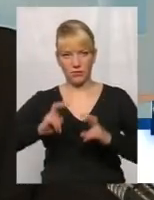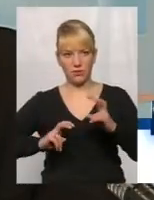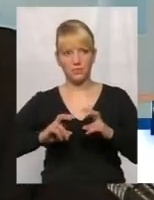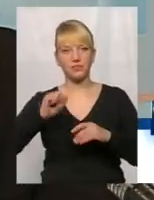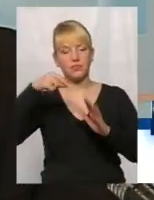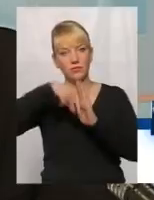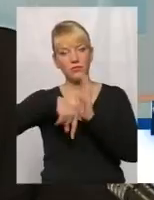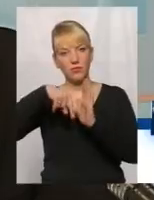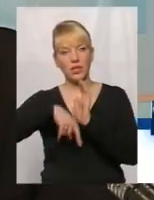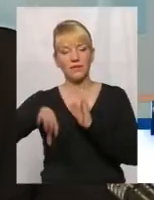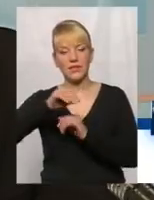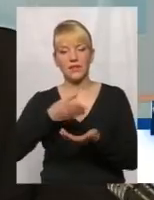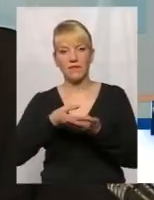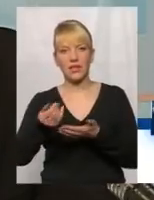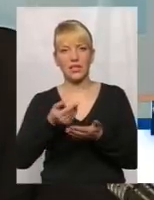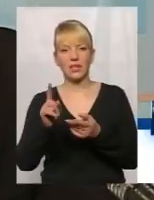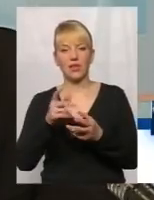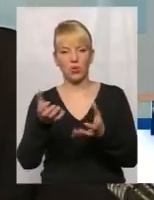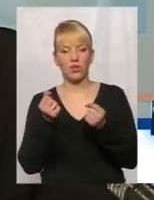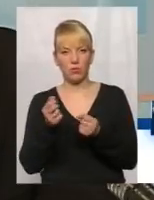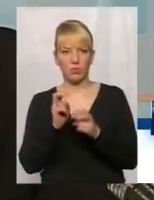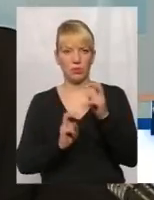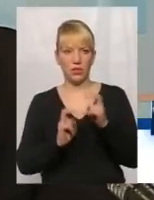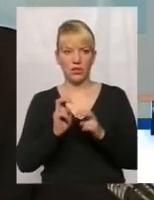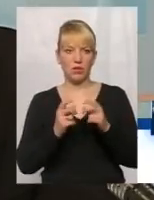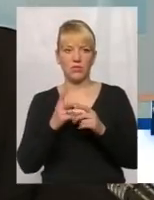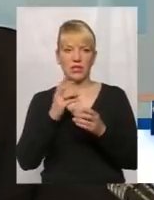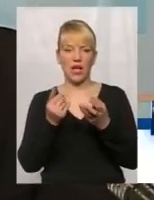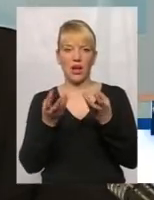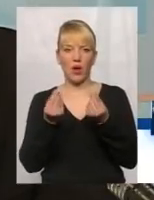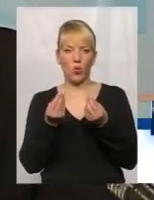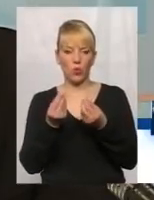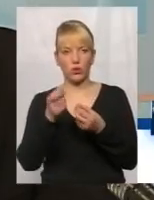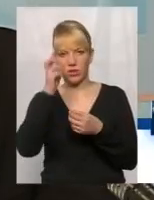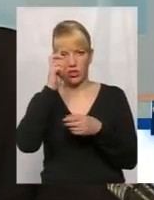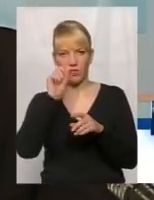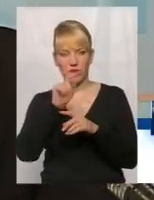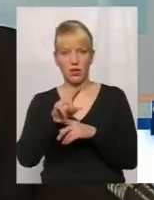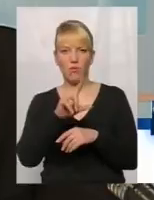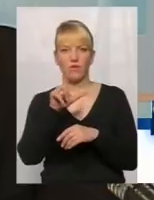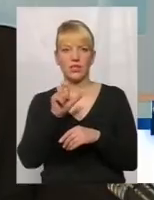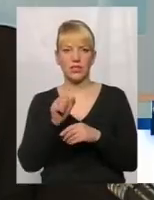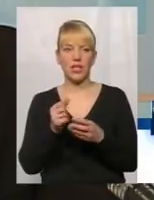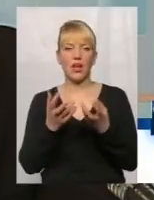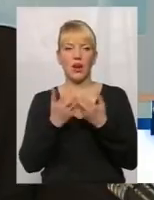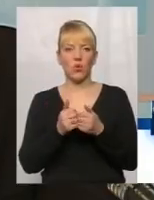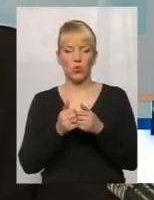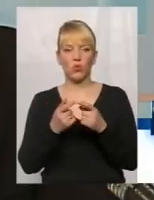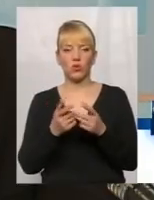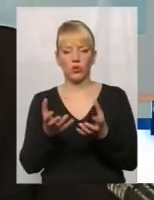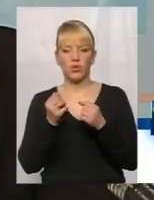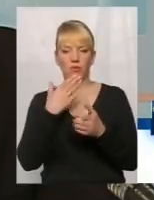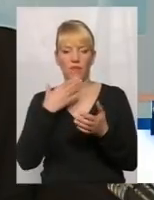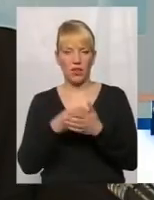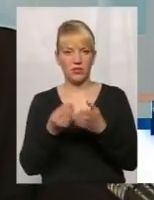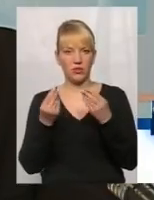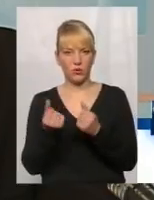а всі видатки, які отримує підприємство за рахунок державного замовлення і за рахунок надходження, отримання власних коштів.